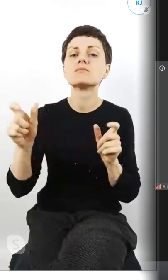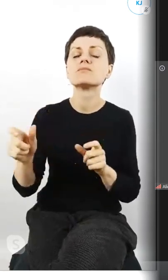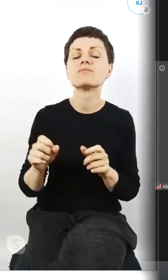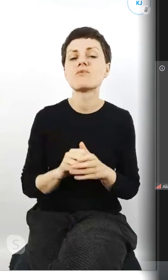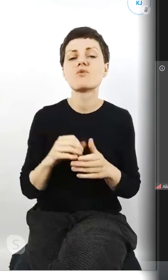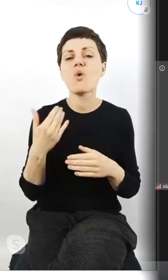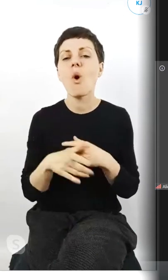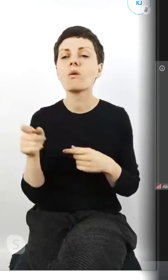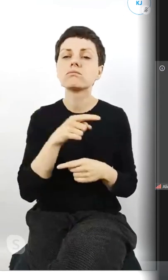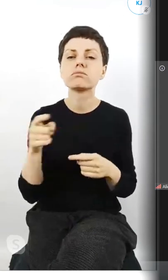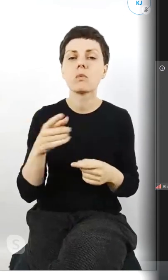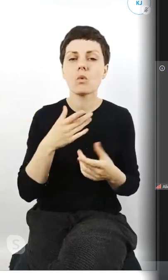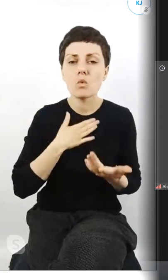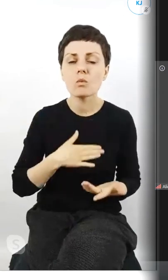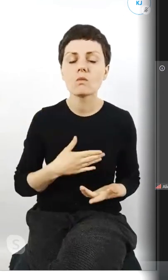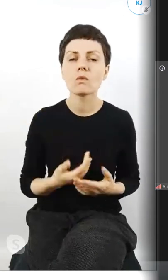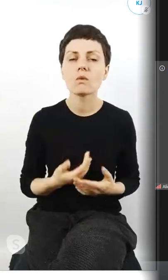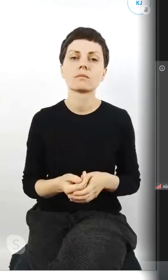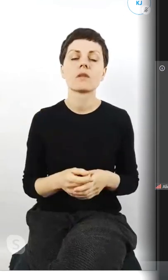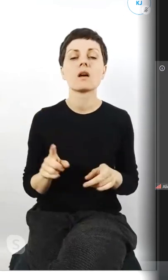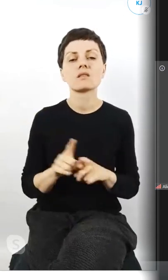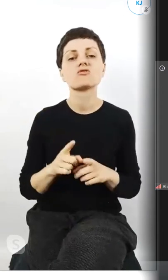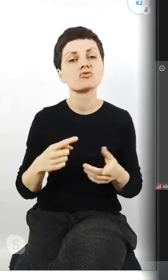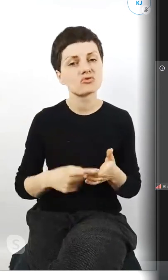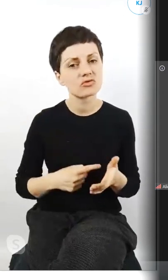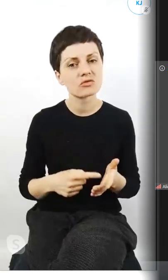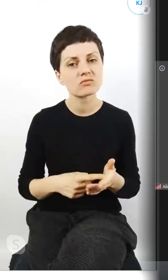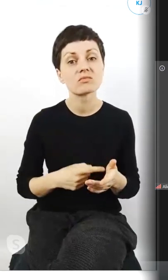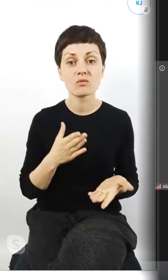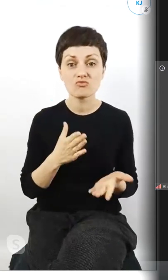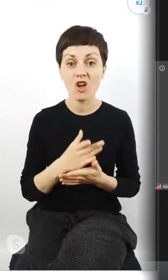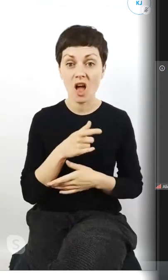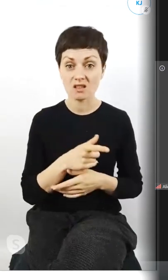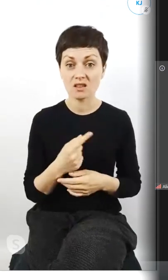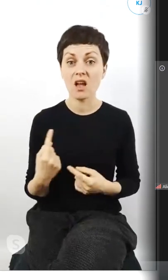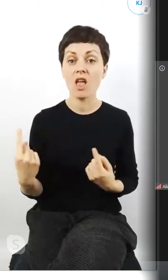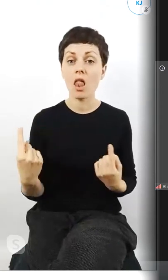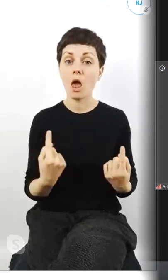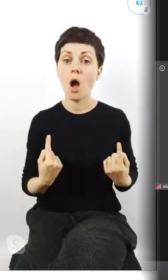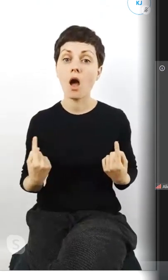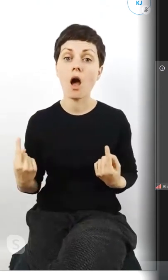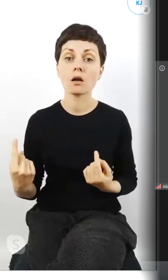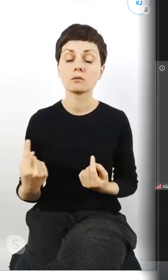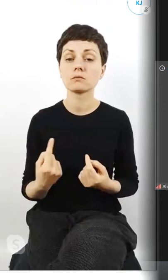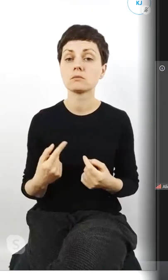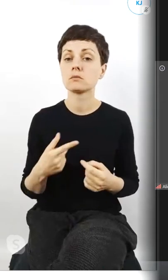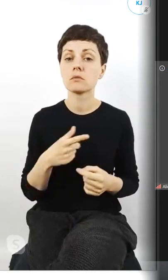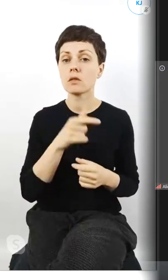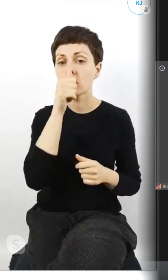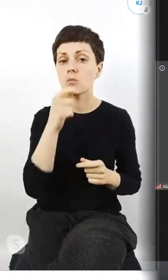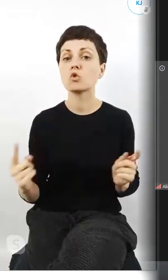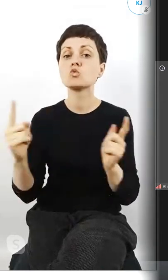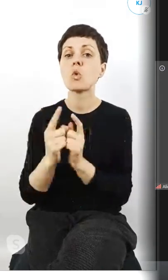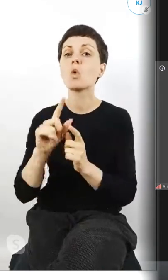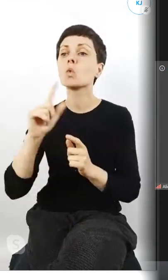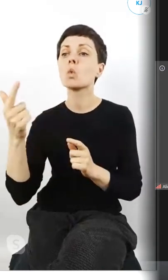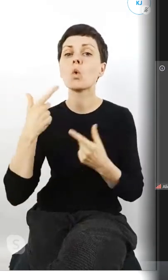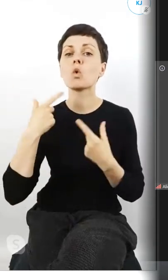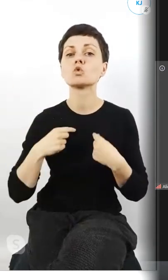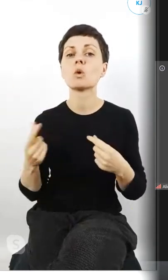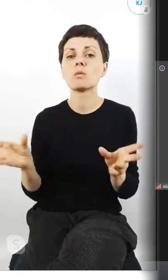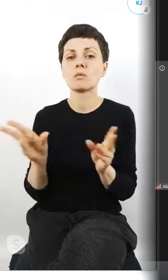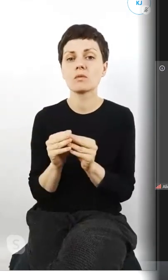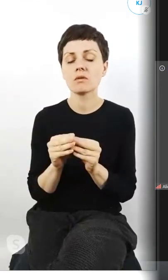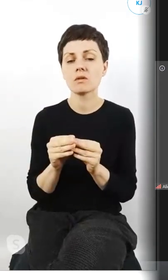lubionymi osobami, a często też przez tą izolację na przykład nie mogą się spotkać ze swoją drugą połówką, gdzie jednak w związku